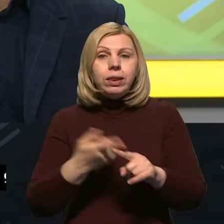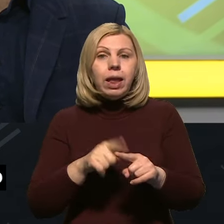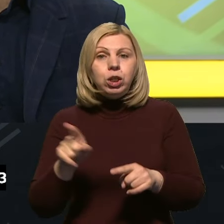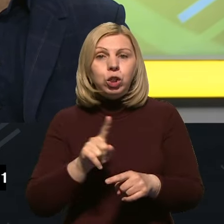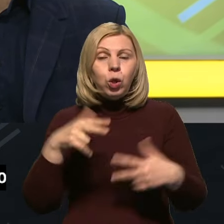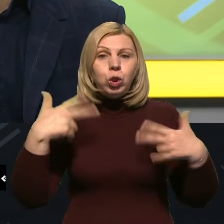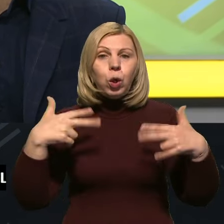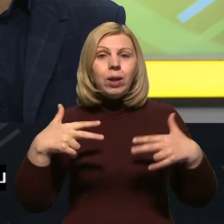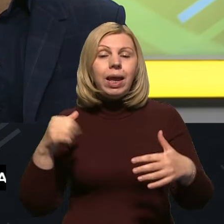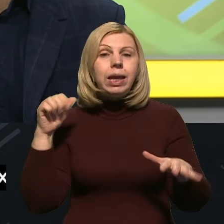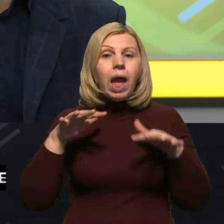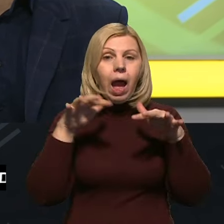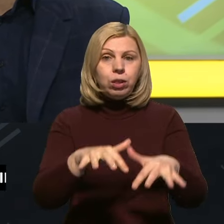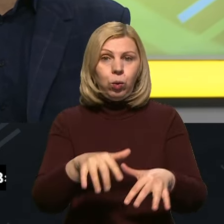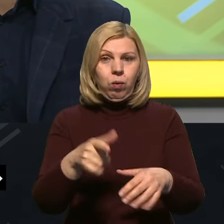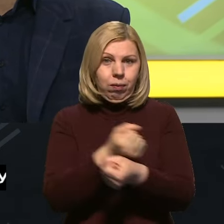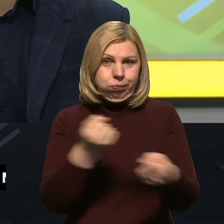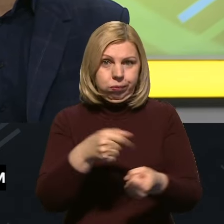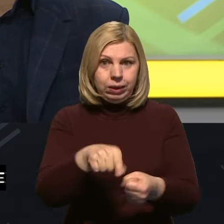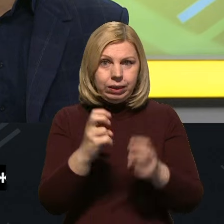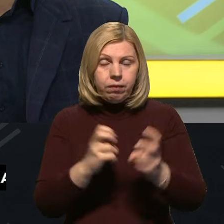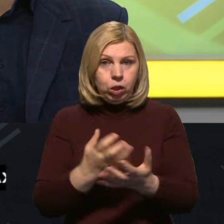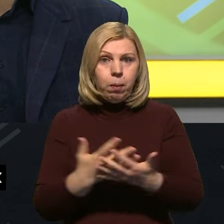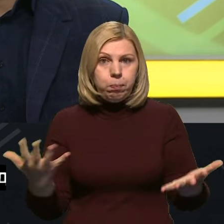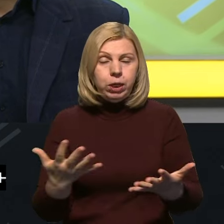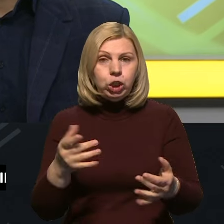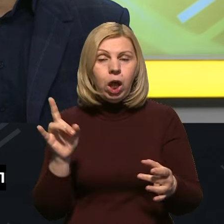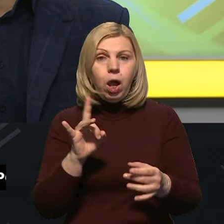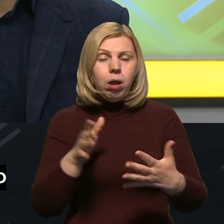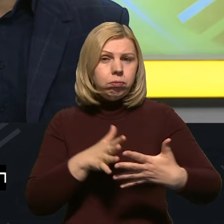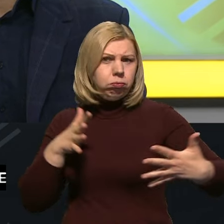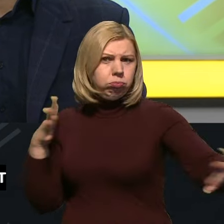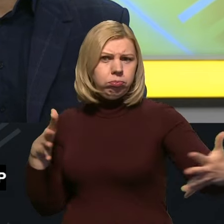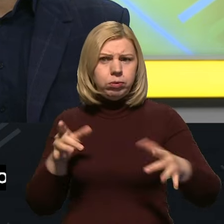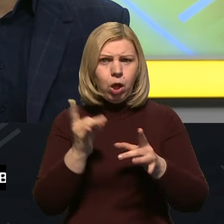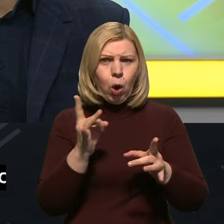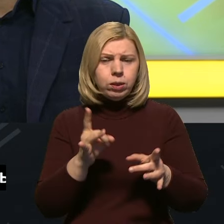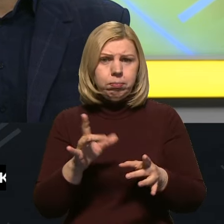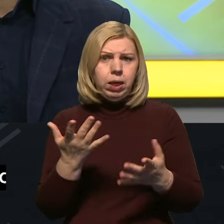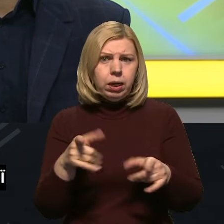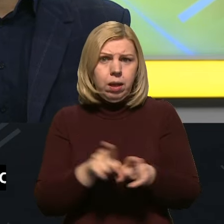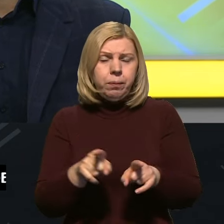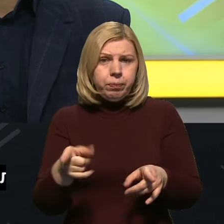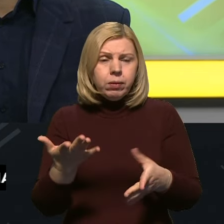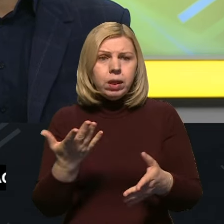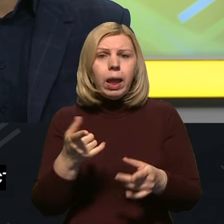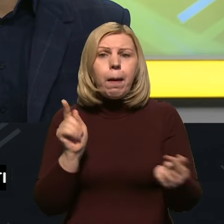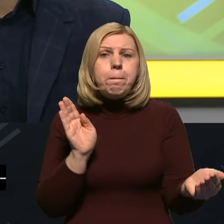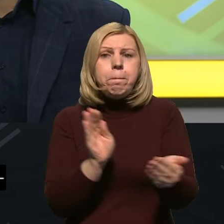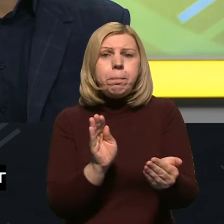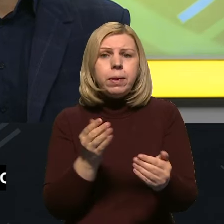дрон, який я атакував, він значно більший розміром, ніж, наприклад, той самий люці, який